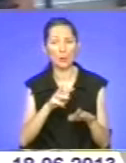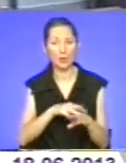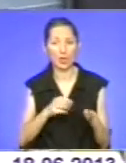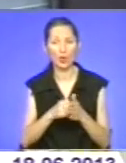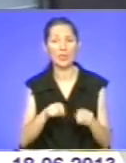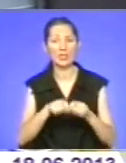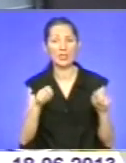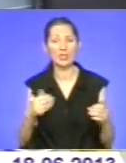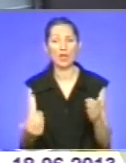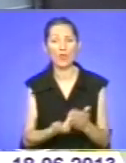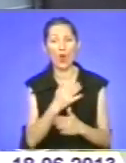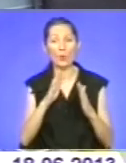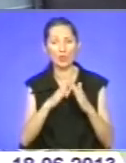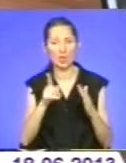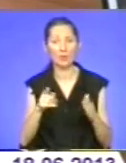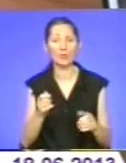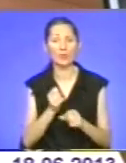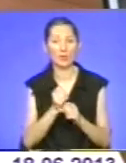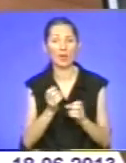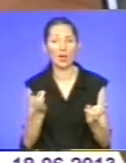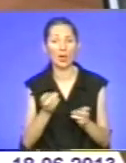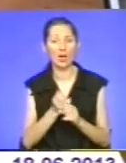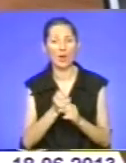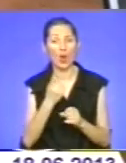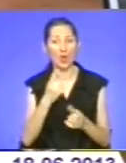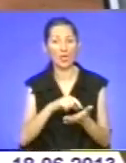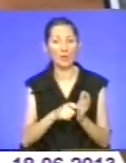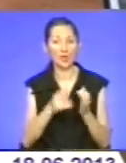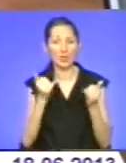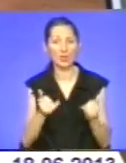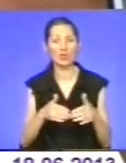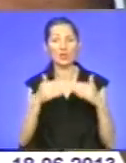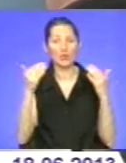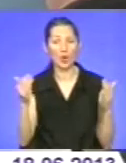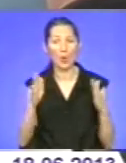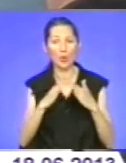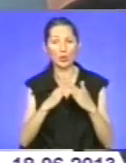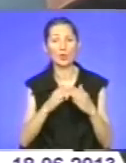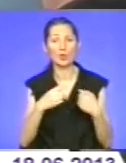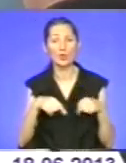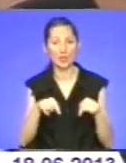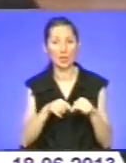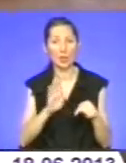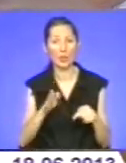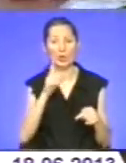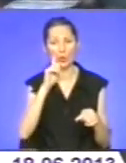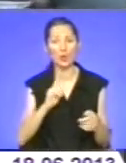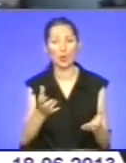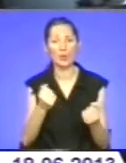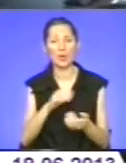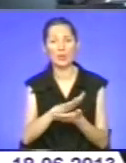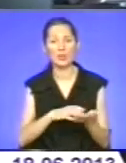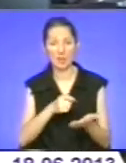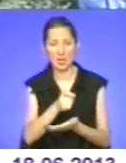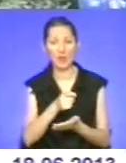приміщення їм доводилося працювати в одній кімнаті. Тепер у просторому будинку дільничного буде зручно приймати заяви від